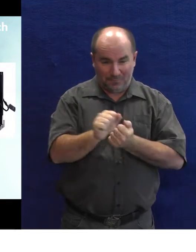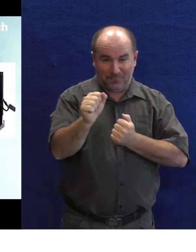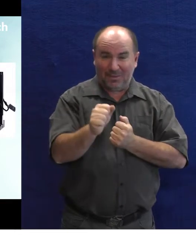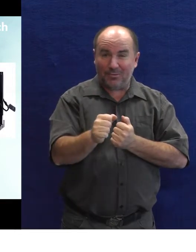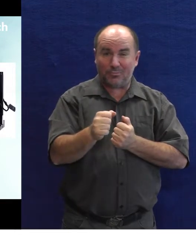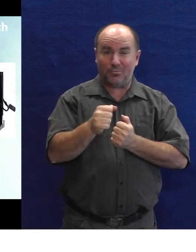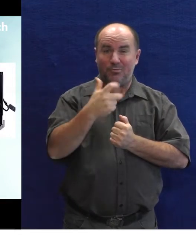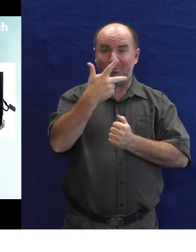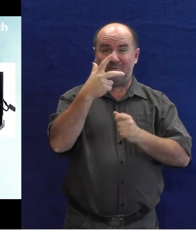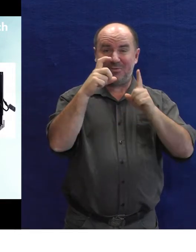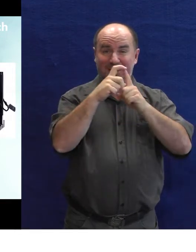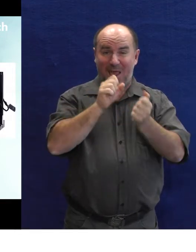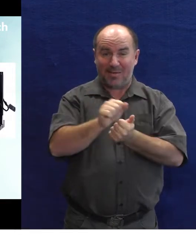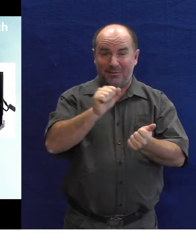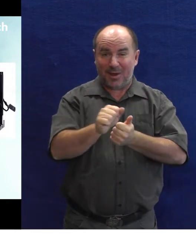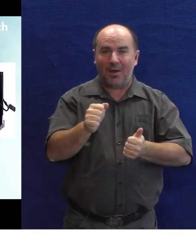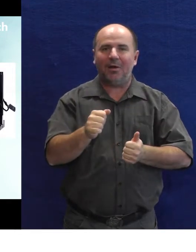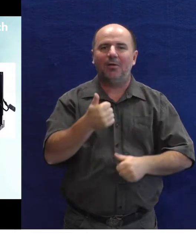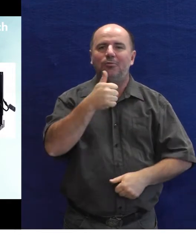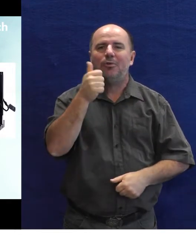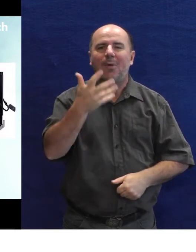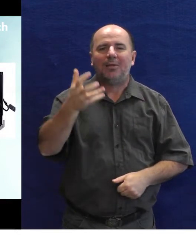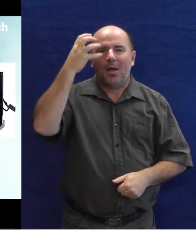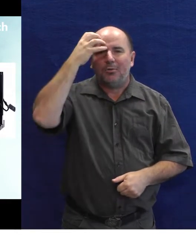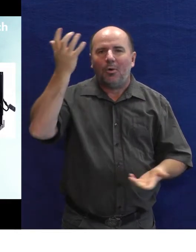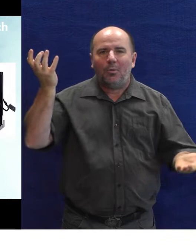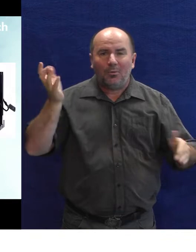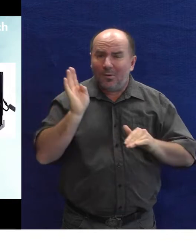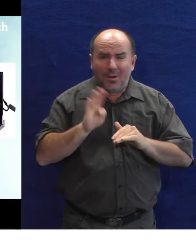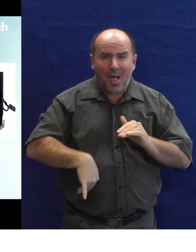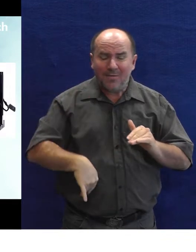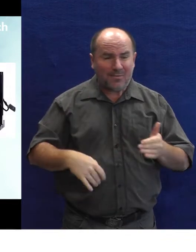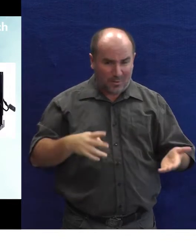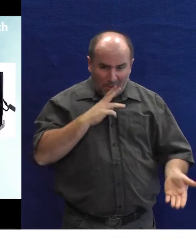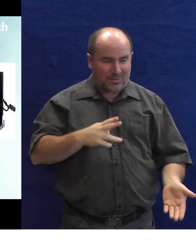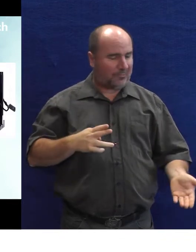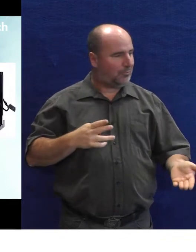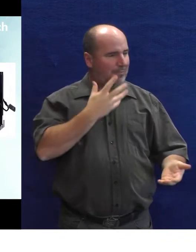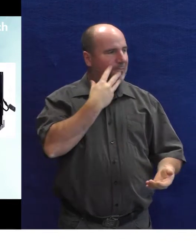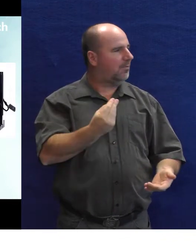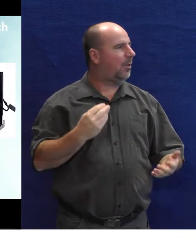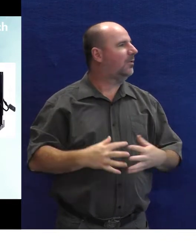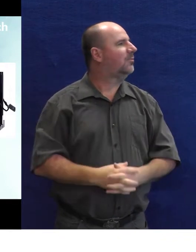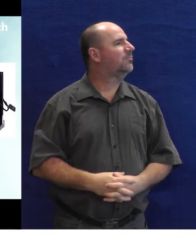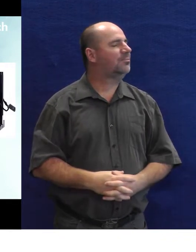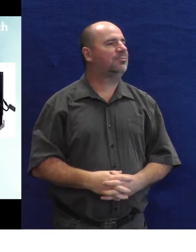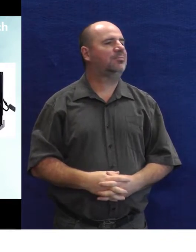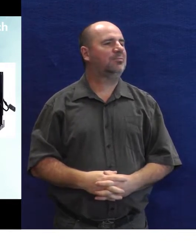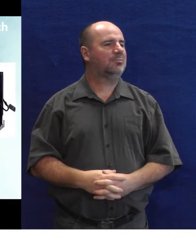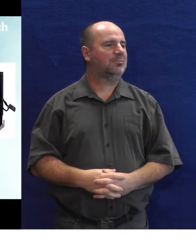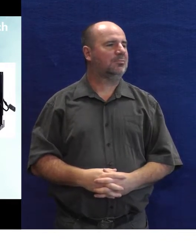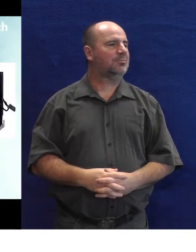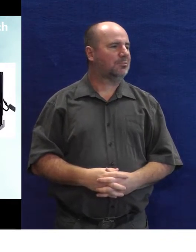vytisknout se dá za zhruba 150-200 korun, ani ne možná, i s těma šroubkama, jevším, co ten